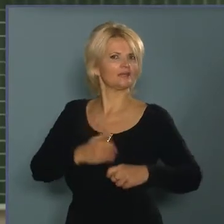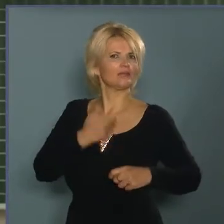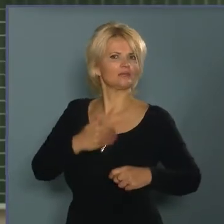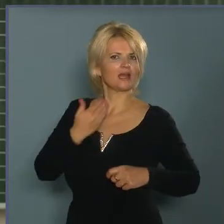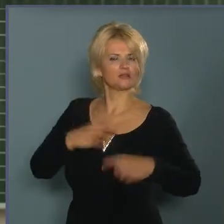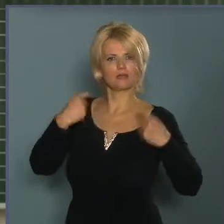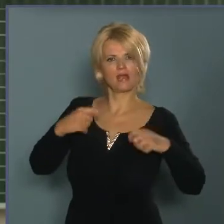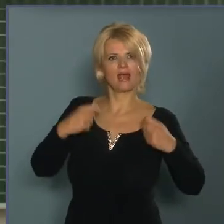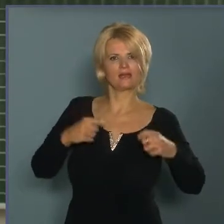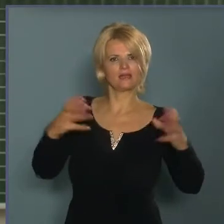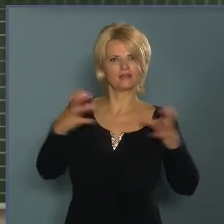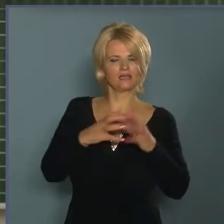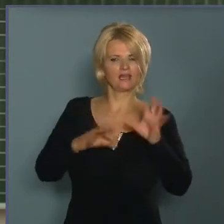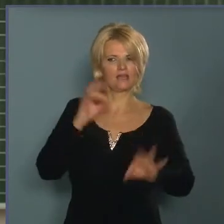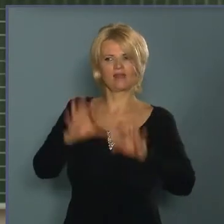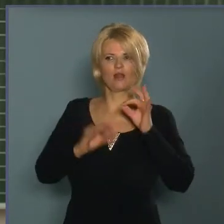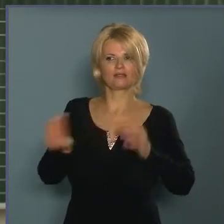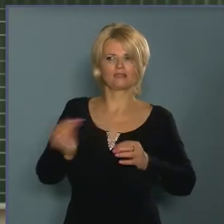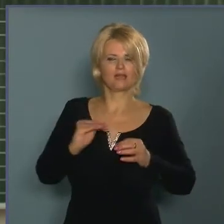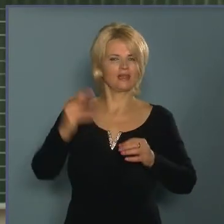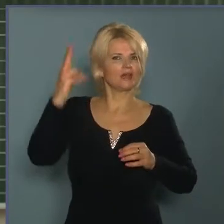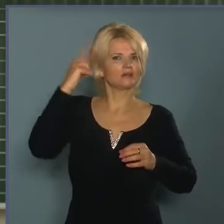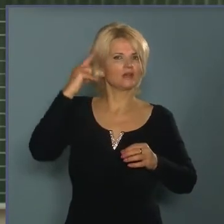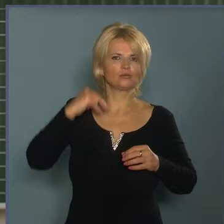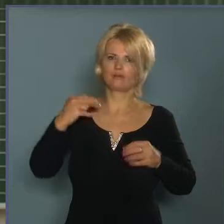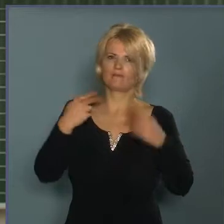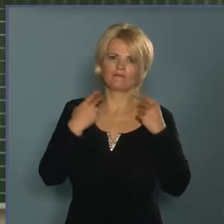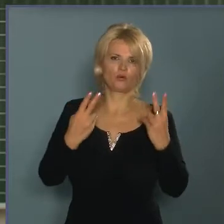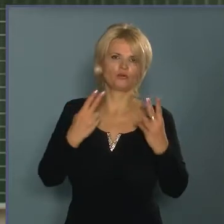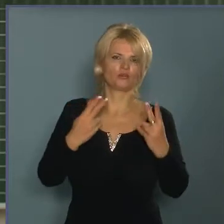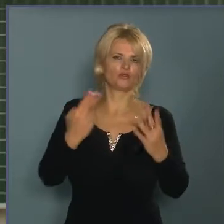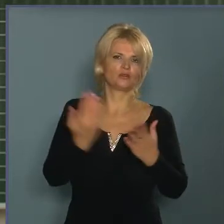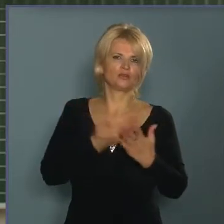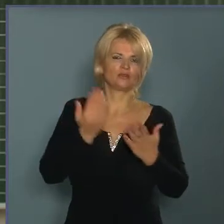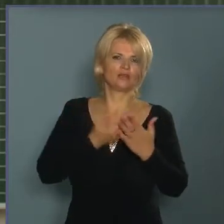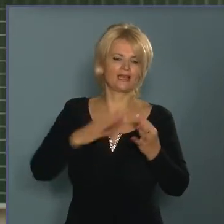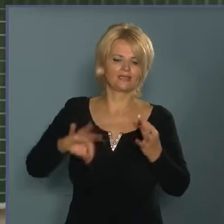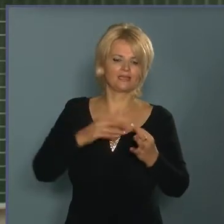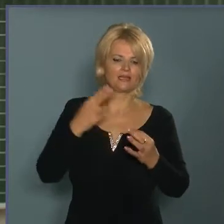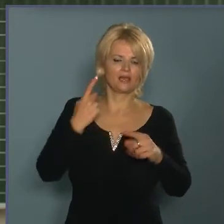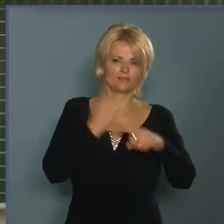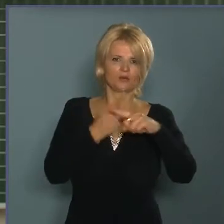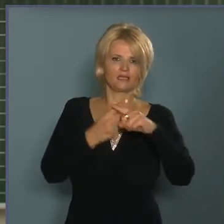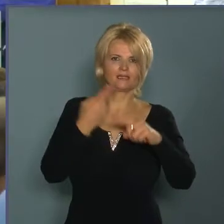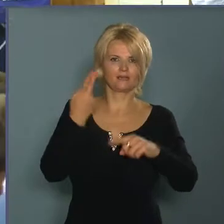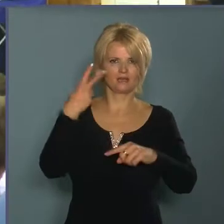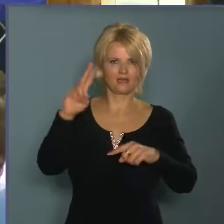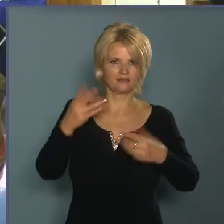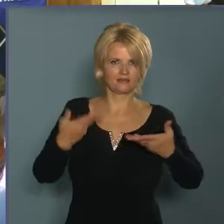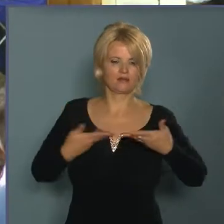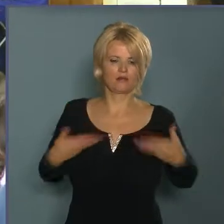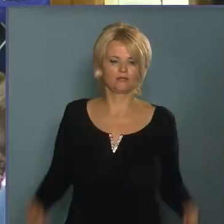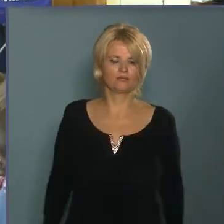elit rétegnek a kiválasztó gyerekei tanulnak, mindenütt szükség van erre a fajta zenére, és mindenütt nagyon pozitív visszajelzéseket kaptunk.